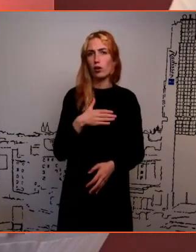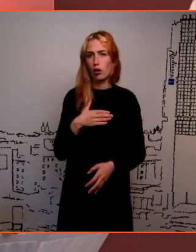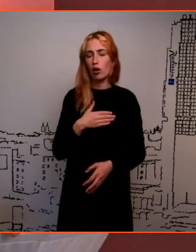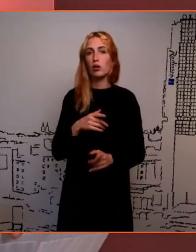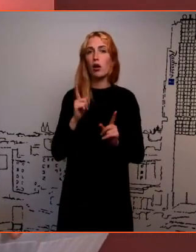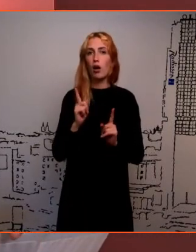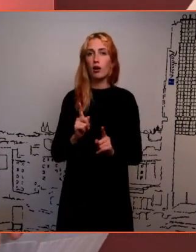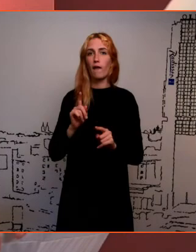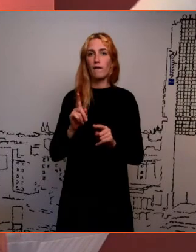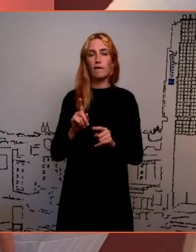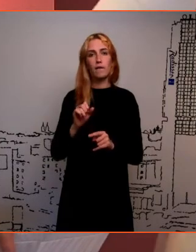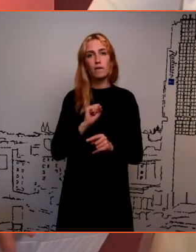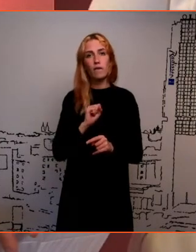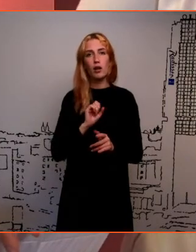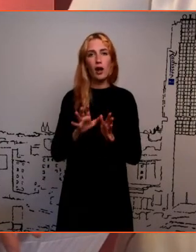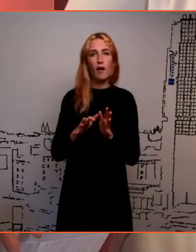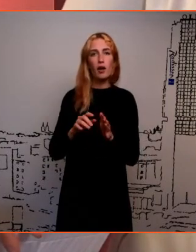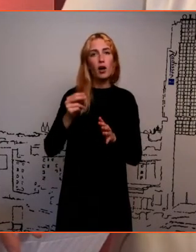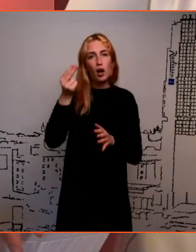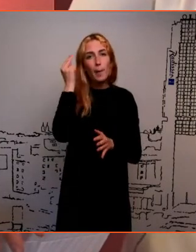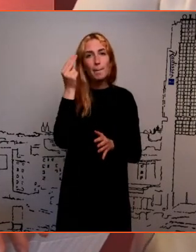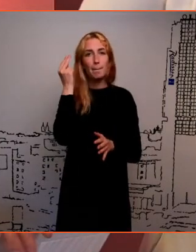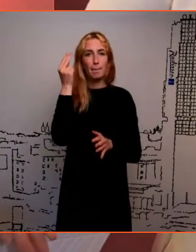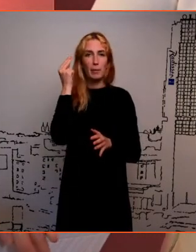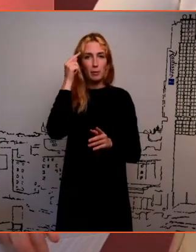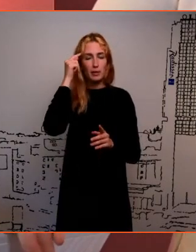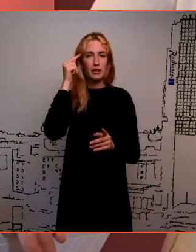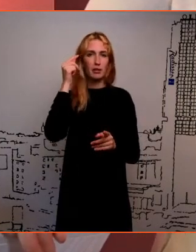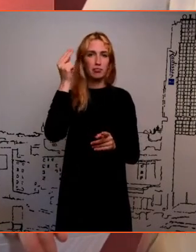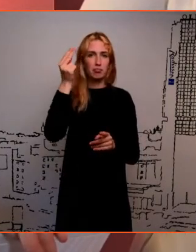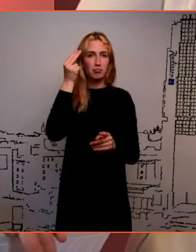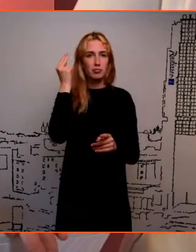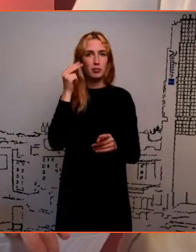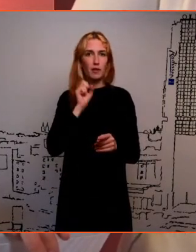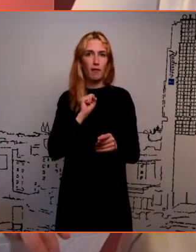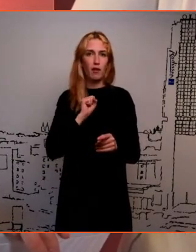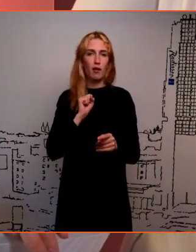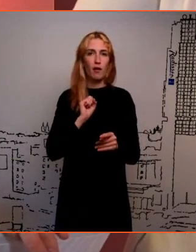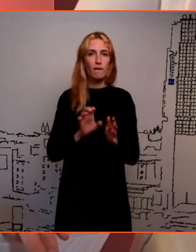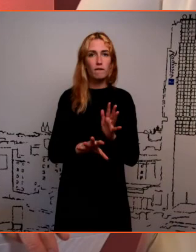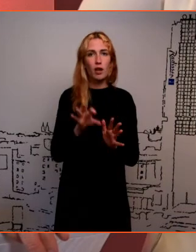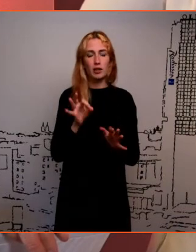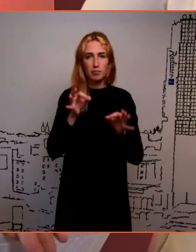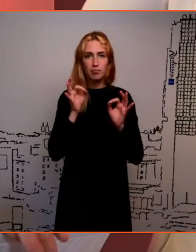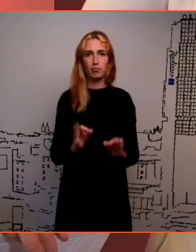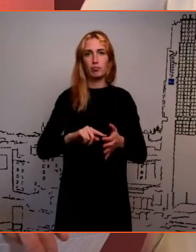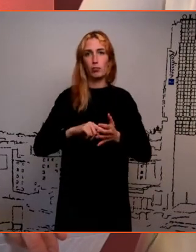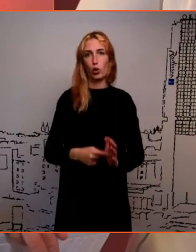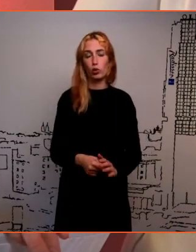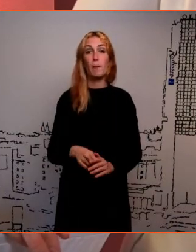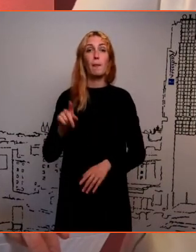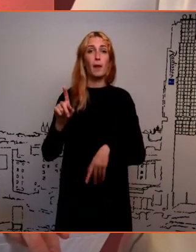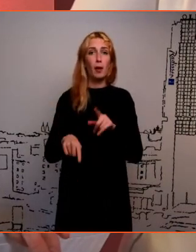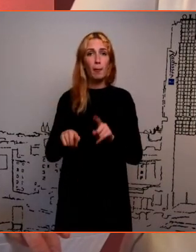nagu õigel põhjusel õppimine, et võimalikult praktiliste oskustel õppega ava. Teine kord, see on ka